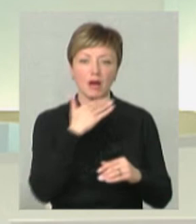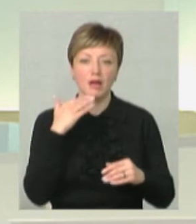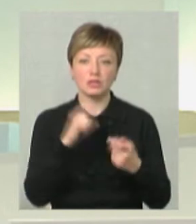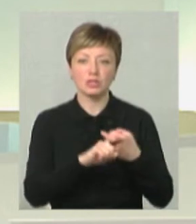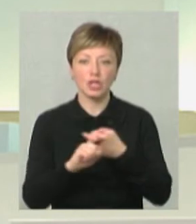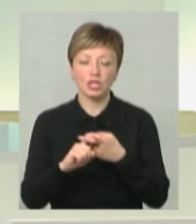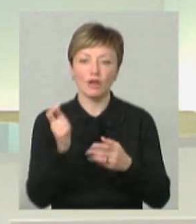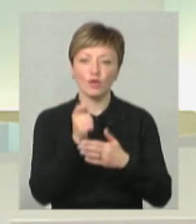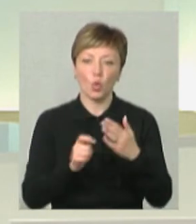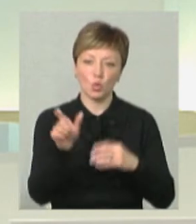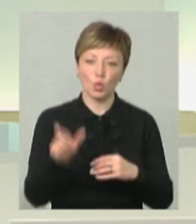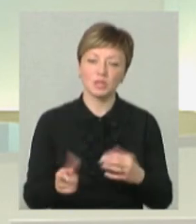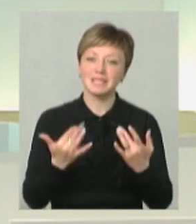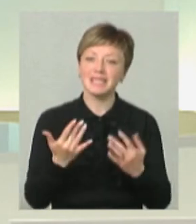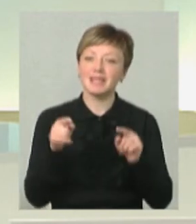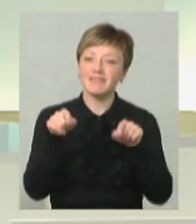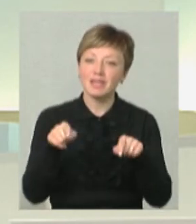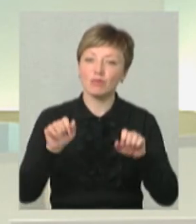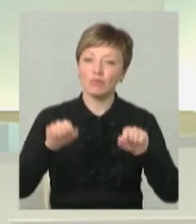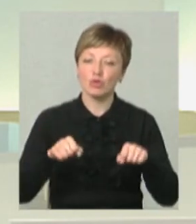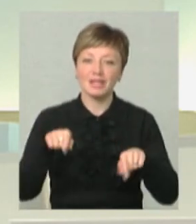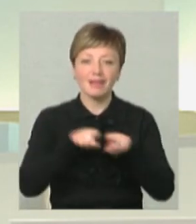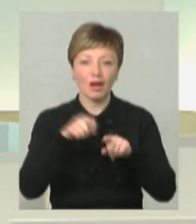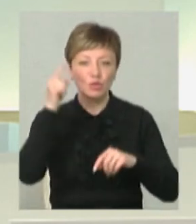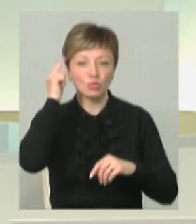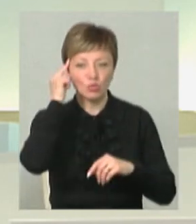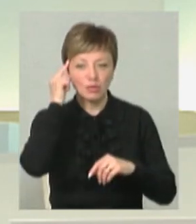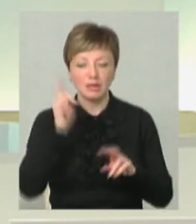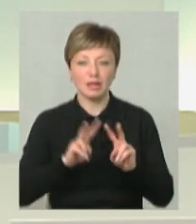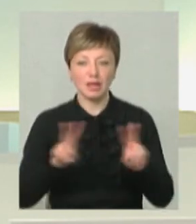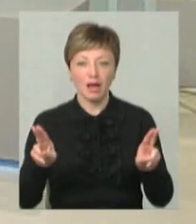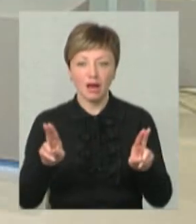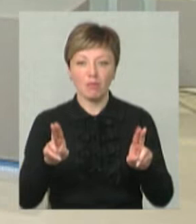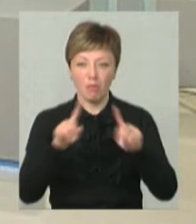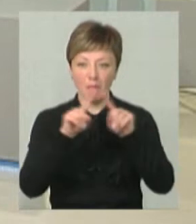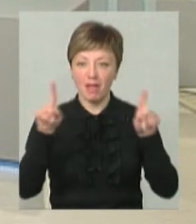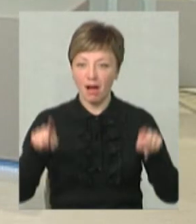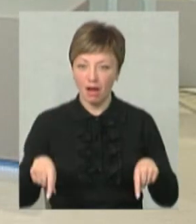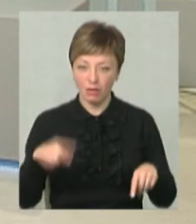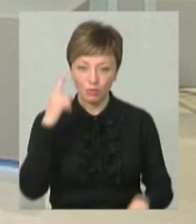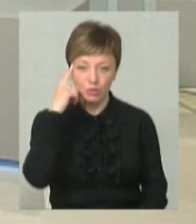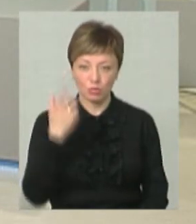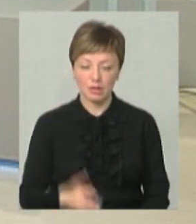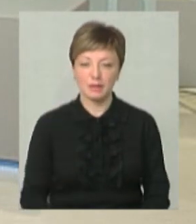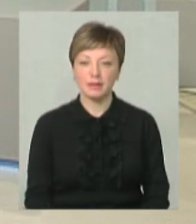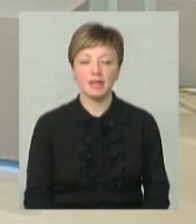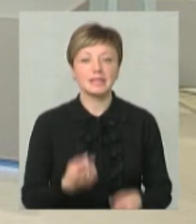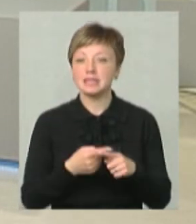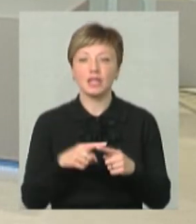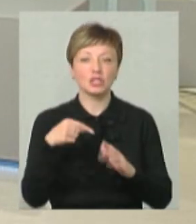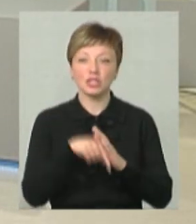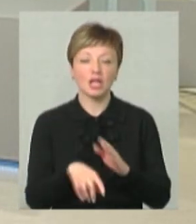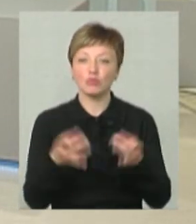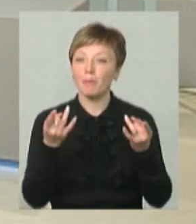залежить і від художника. Наскільки він може так думати, так, як по-плакатному так думати. Це не значить, що